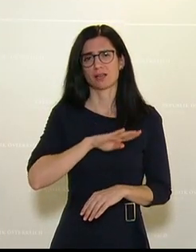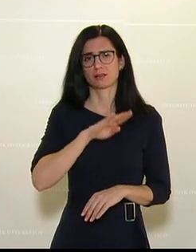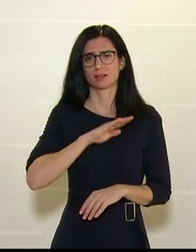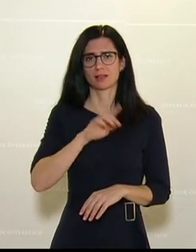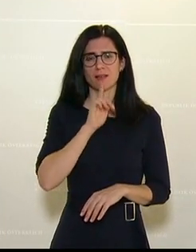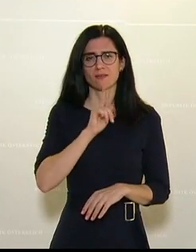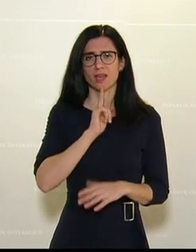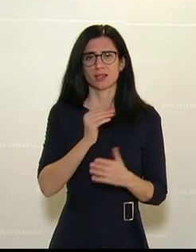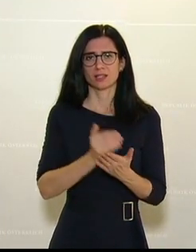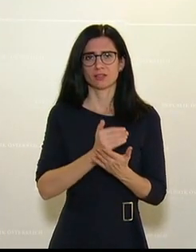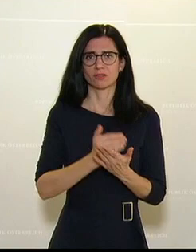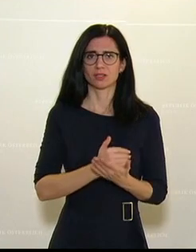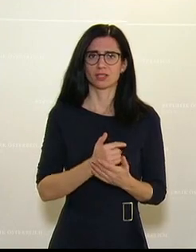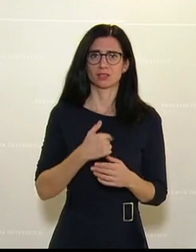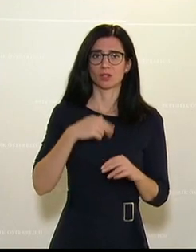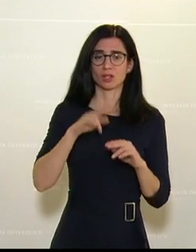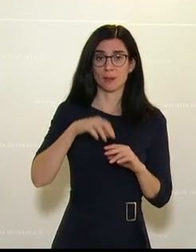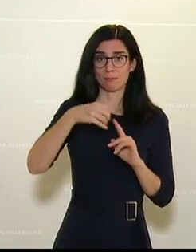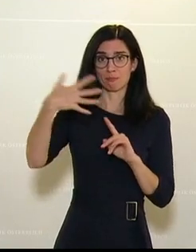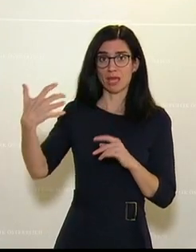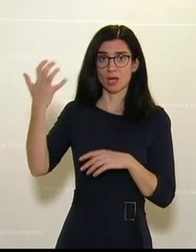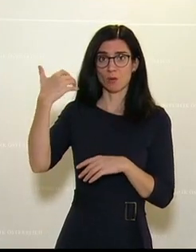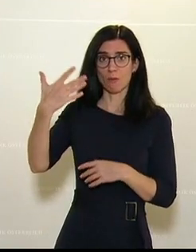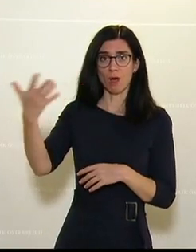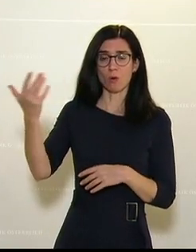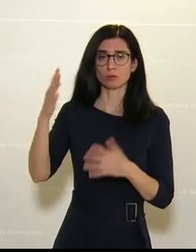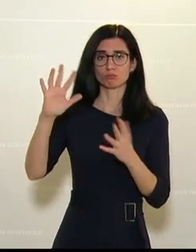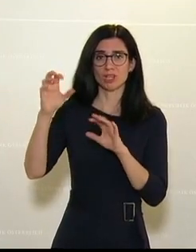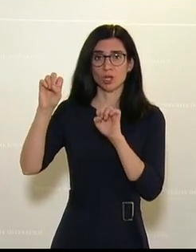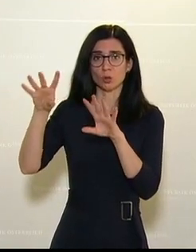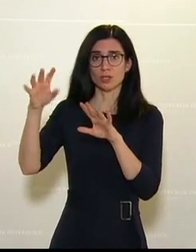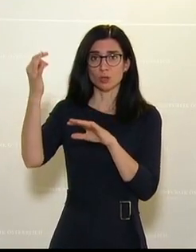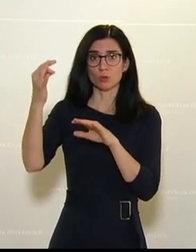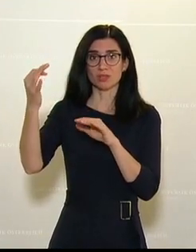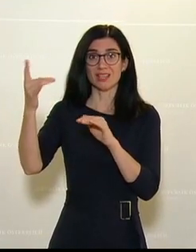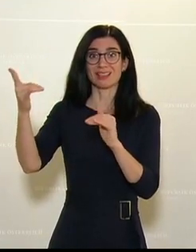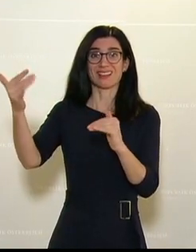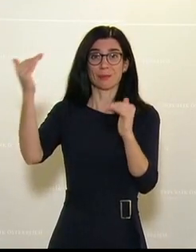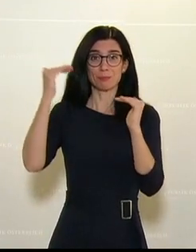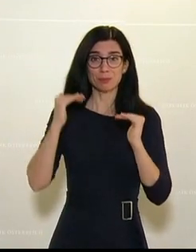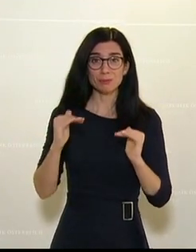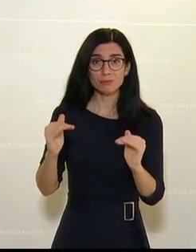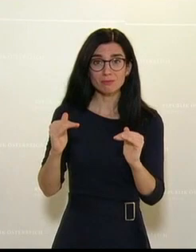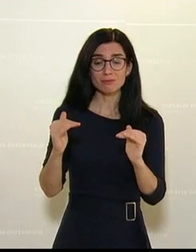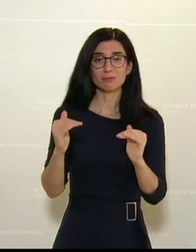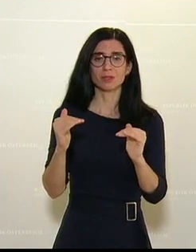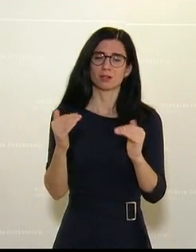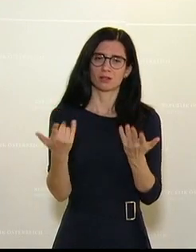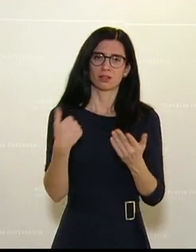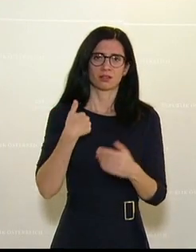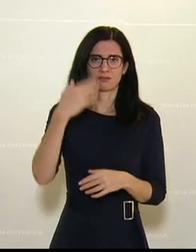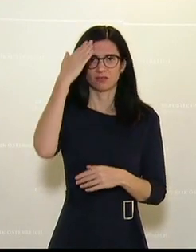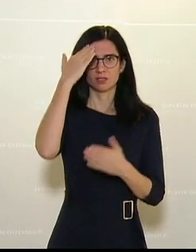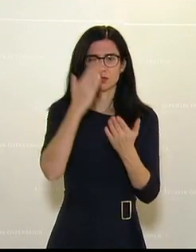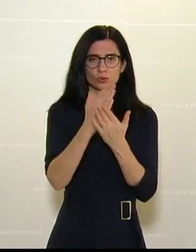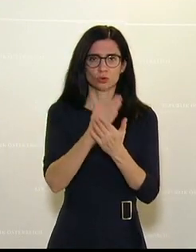wenn man sogar sieht, dass die Bergbauern im Durchschnitt um 19 Prozent sogar noch unter diesen durchschnittlichen Einkommen liegen, wissen